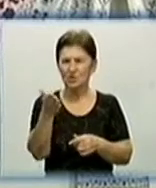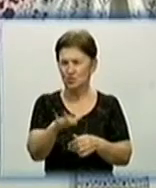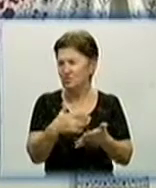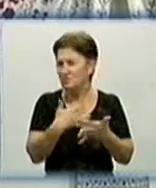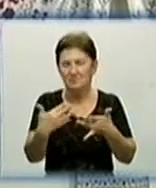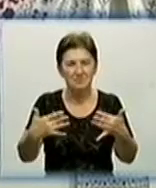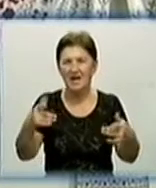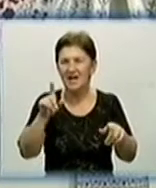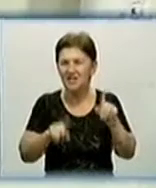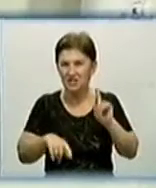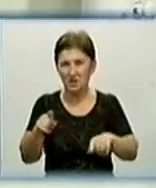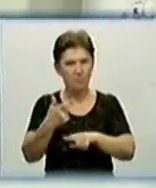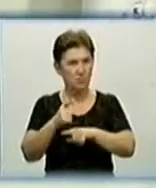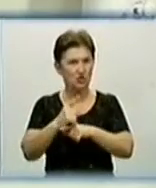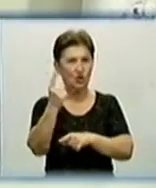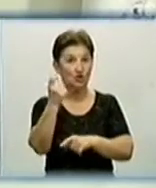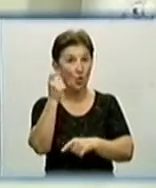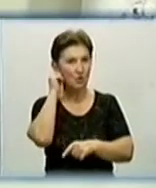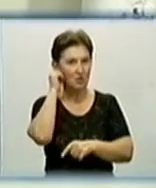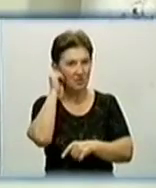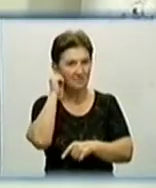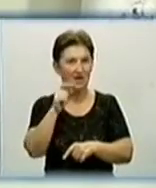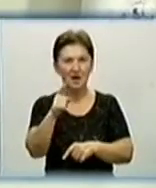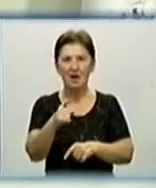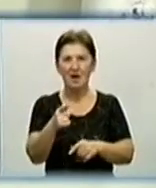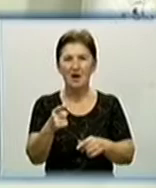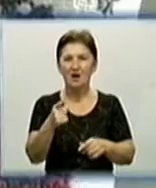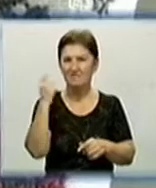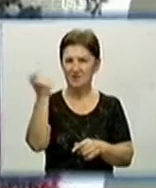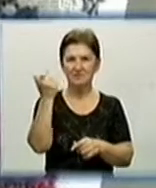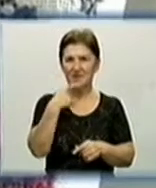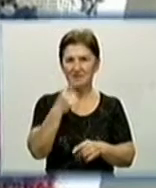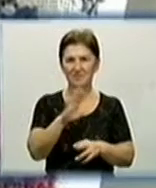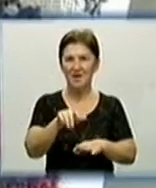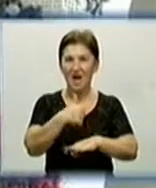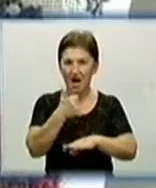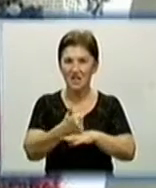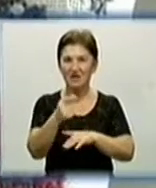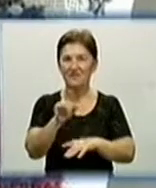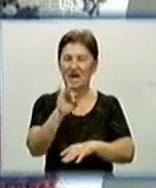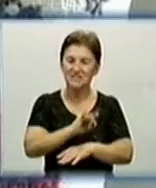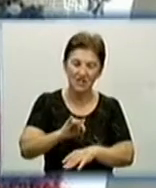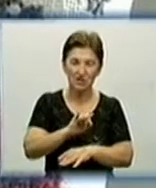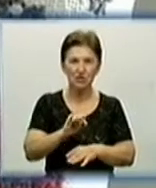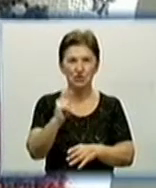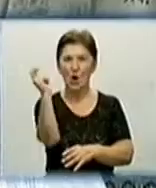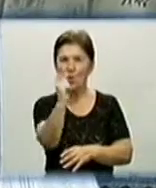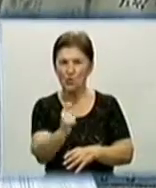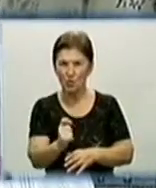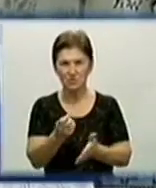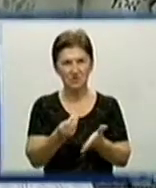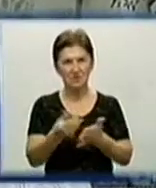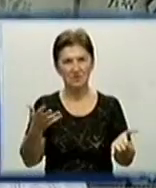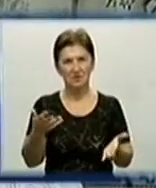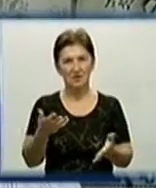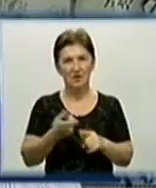деяких – більше ста років. Вартості рушників колекціонер не називає. Говорить, важлива їх історична та художня цінність. Це один із